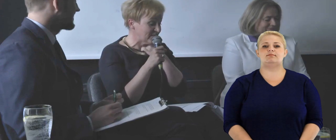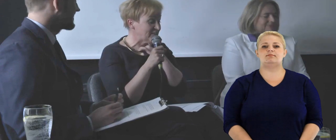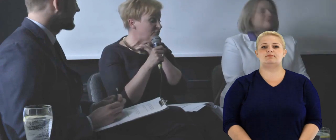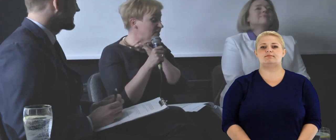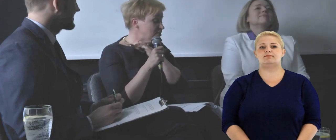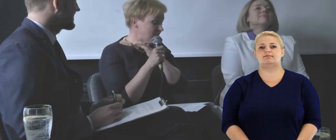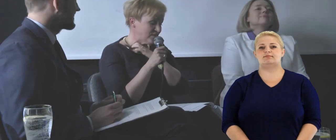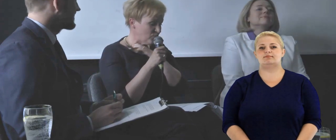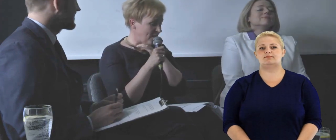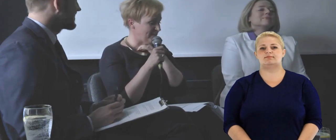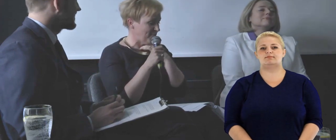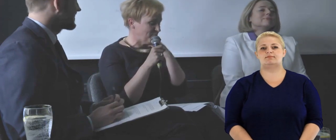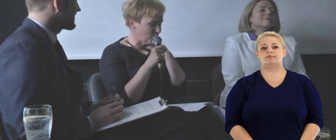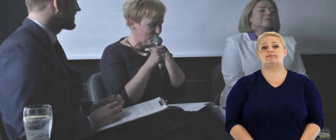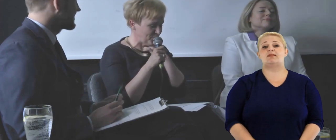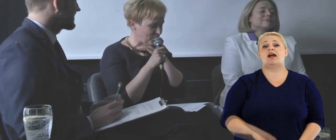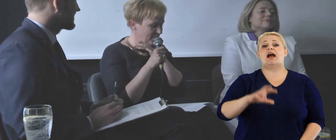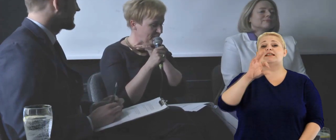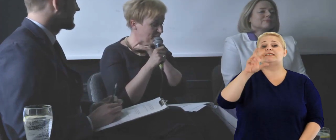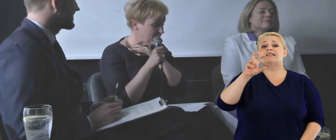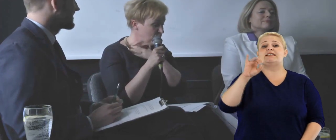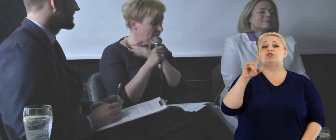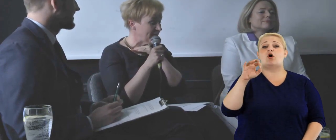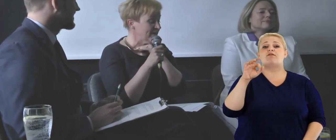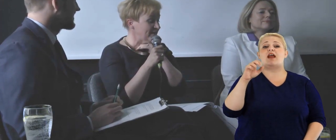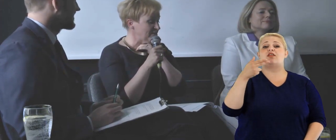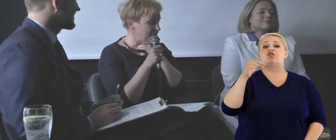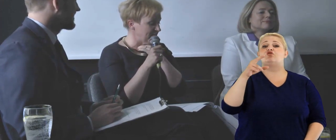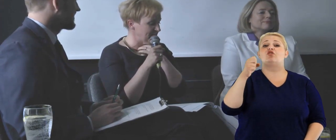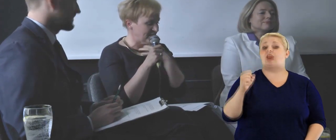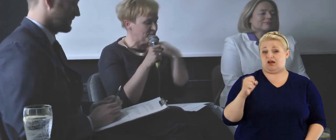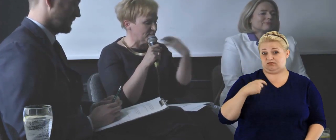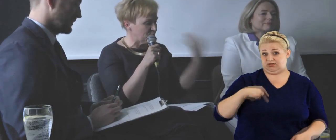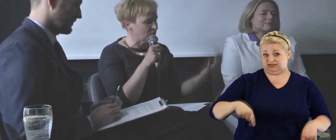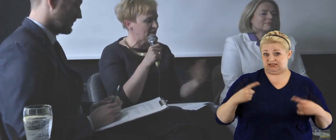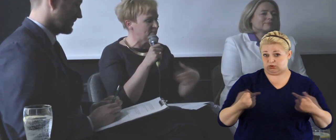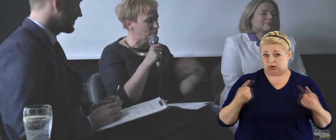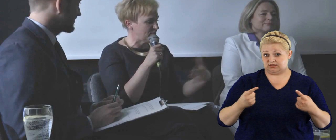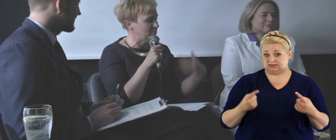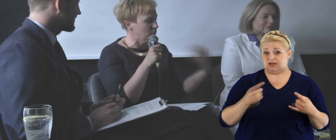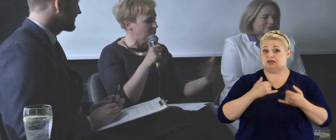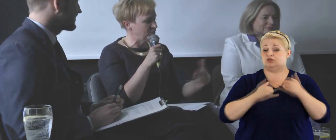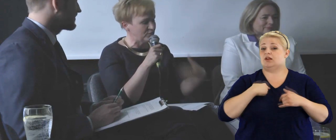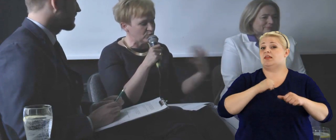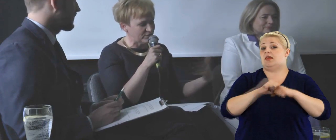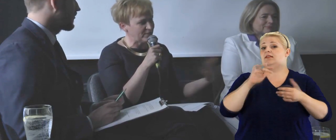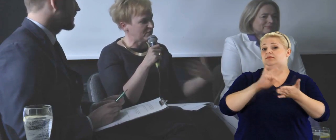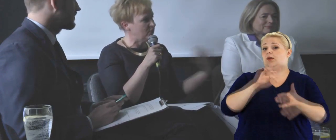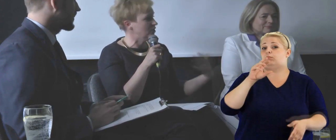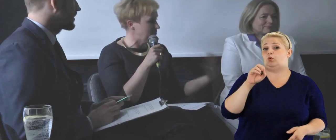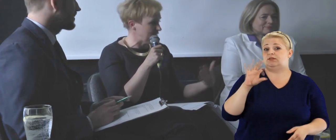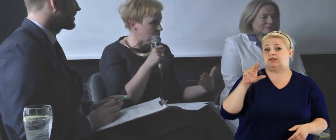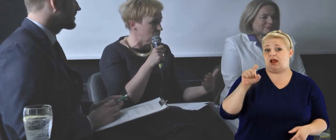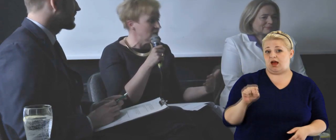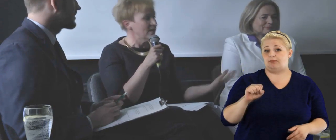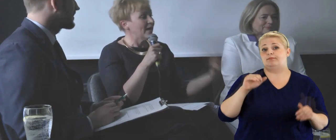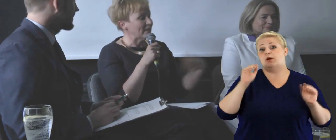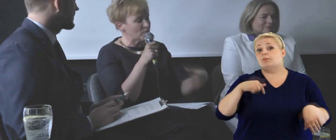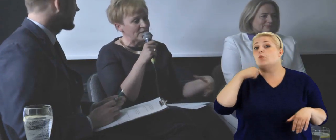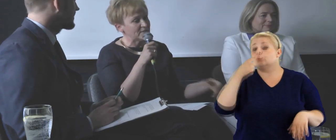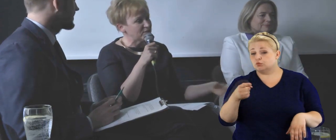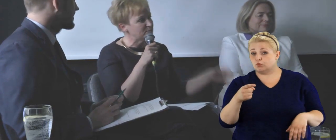Znaczy schizofreniczna sytuacja absolutnie, w której, jeśli jesteśmy w Brukseli, możemy mówić i używać tego terminu,